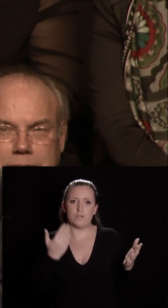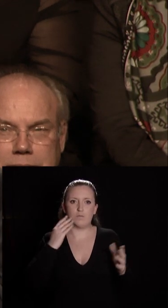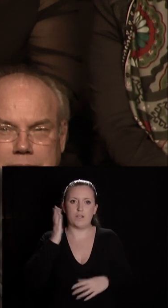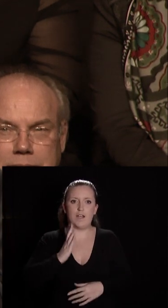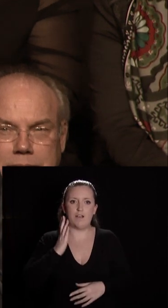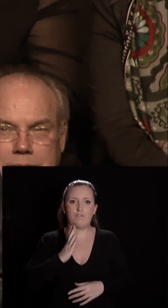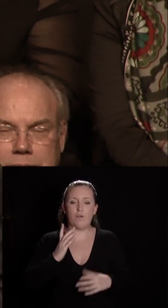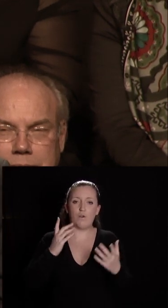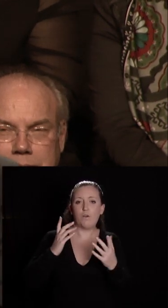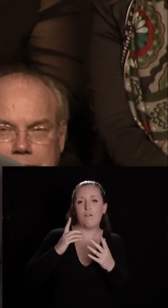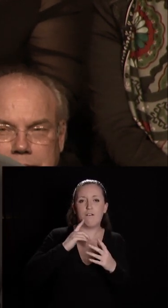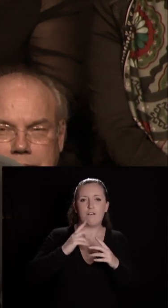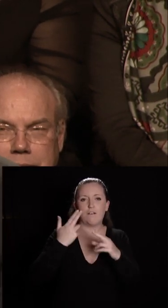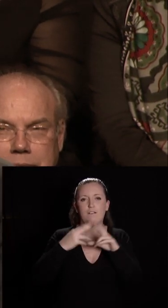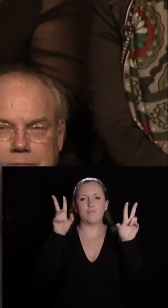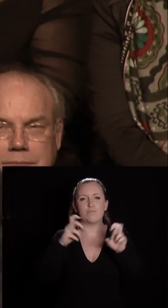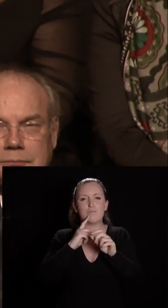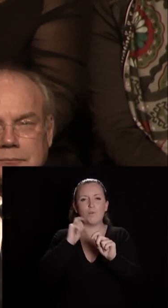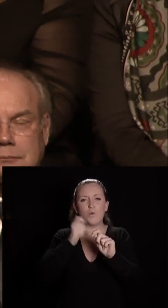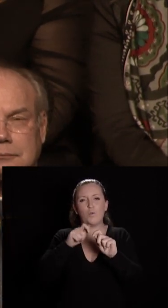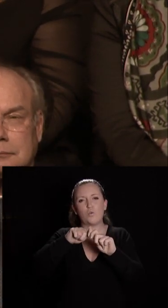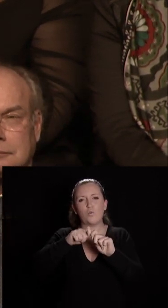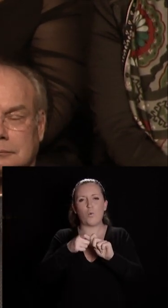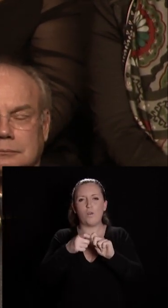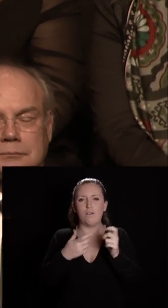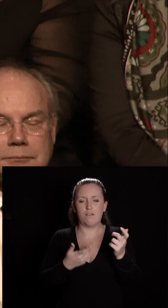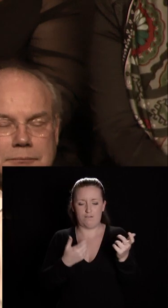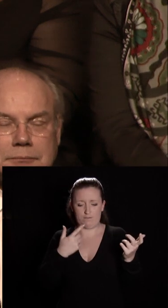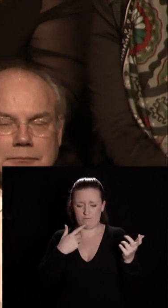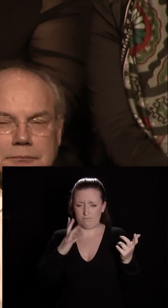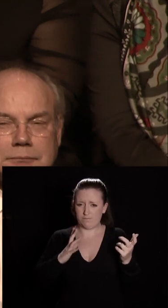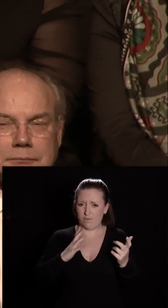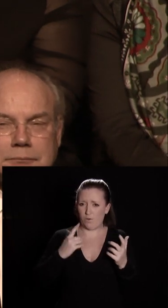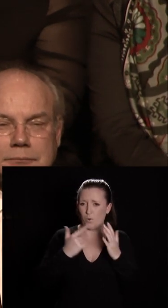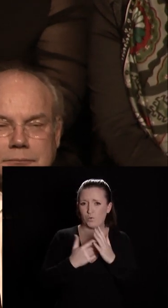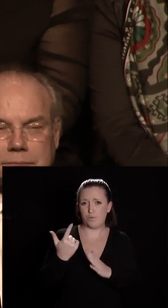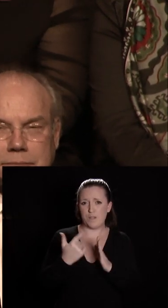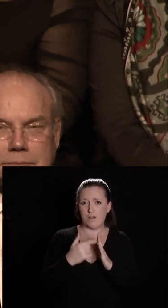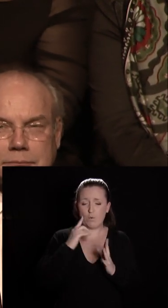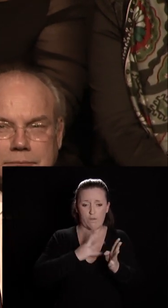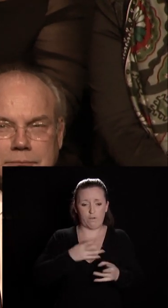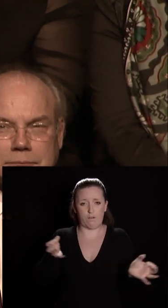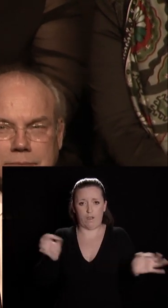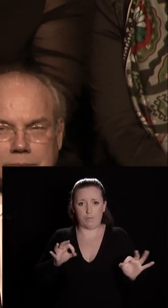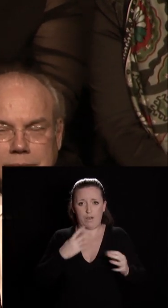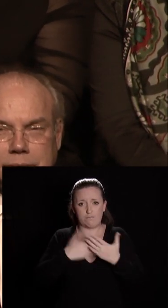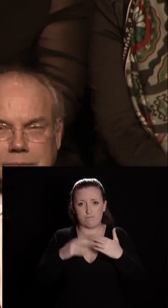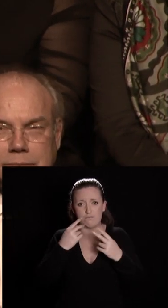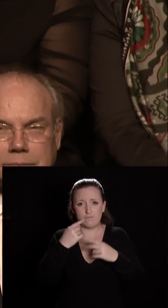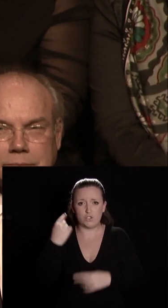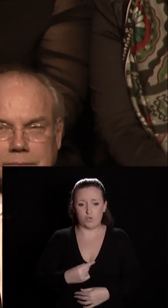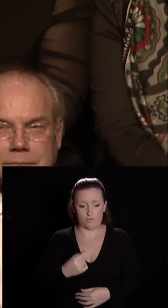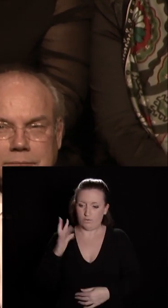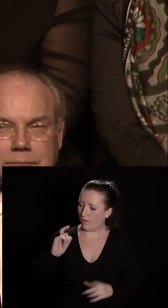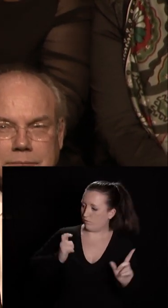qu'on nous avait attribué en 2000 pour l'absence considérable de prise en compte du vélo. Nous mesurons le chemin parcouru et